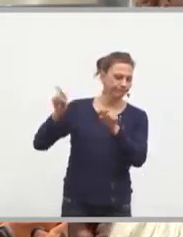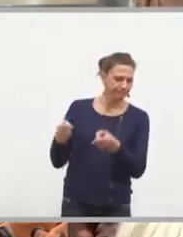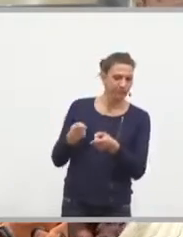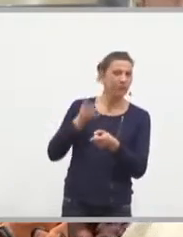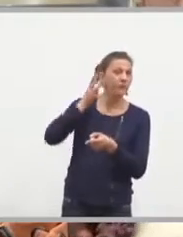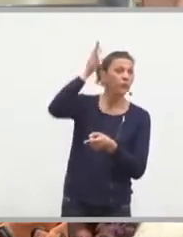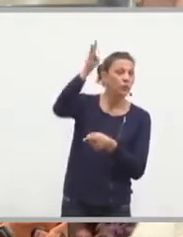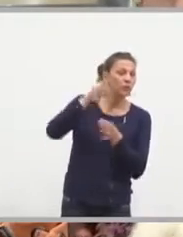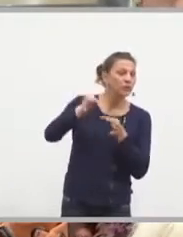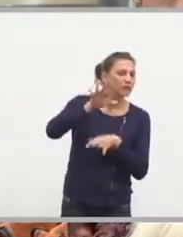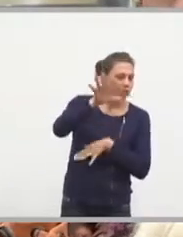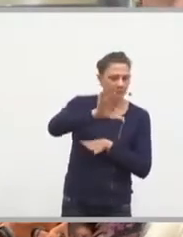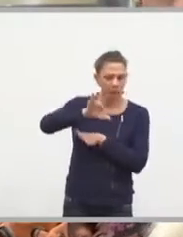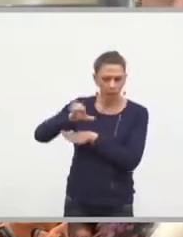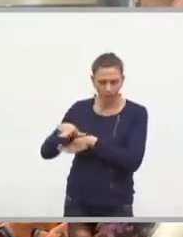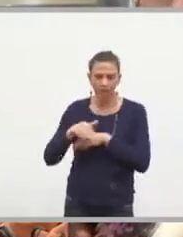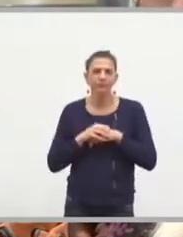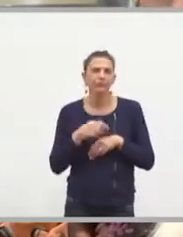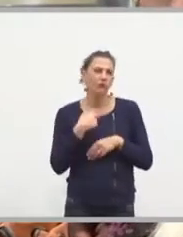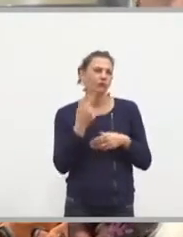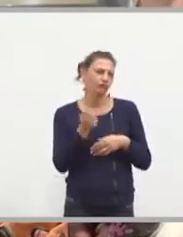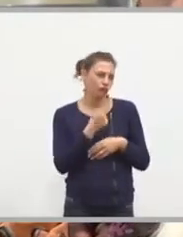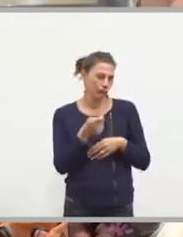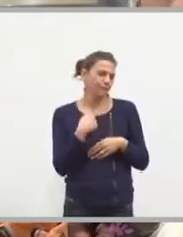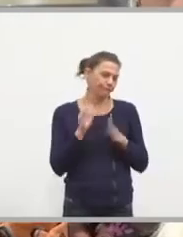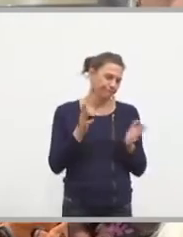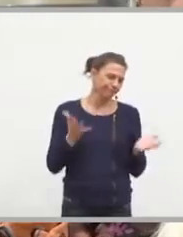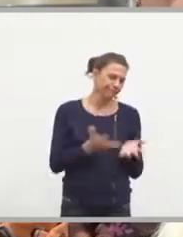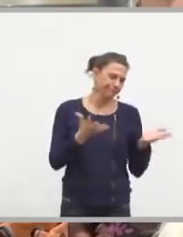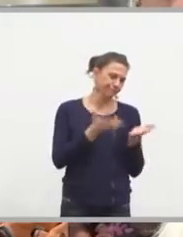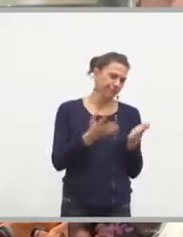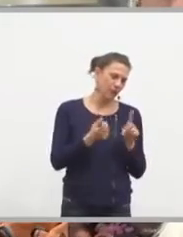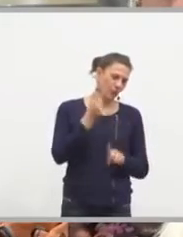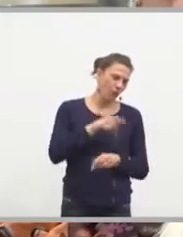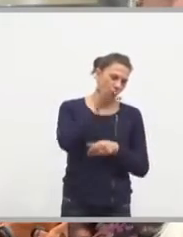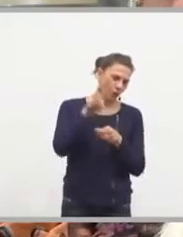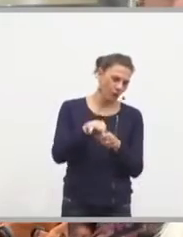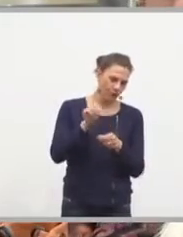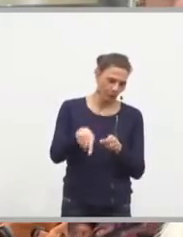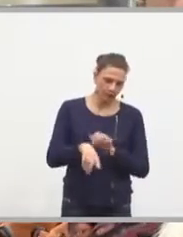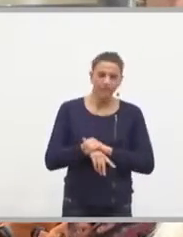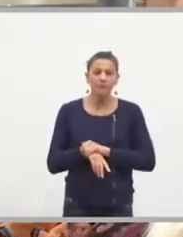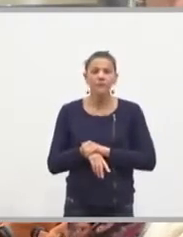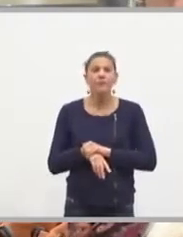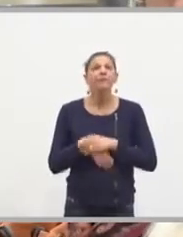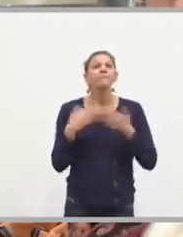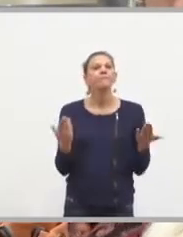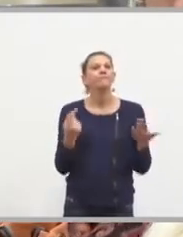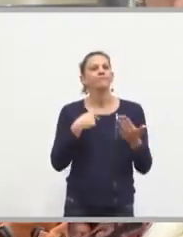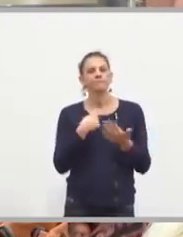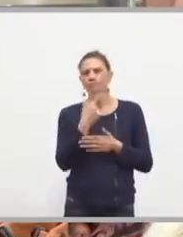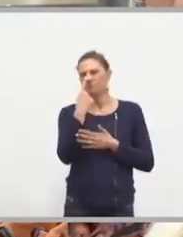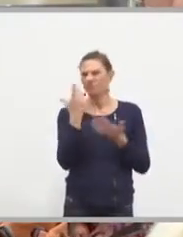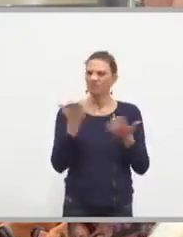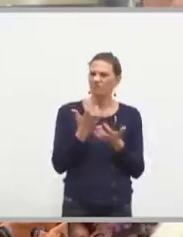ligne 5. Donc, ça, c'est une incitation forte à voter. Je voudrais simplement préciser qu'il me semble qu'avec le budget qu'il y a,